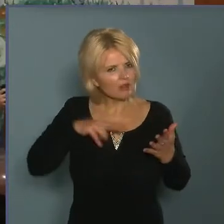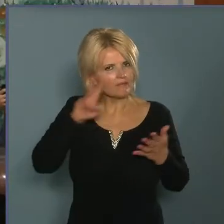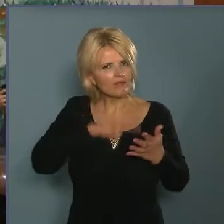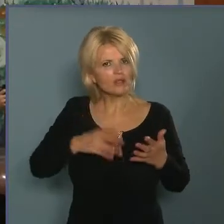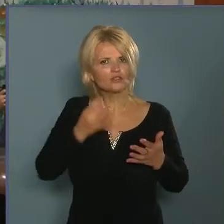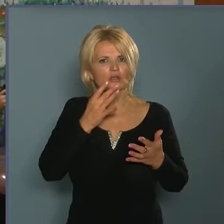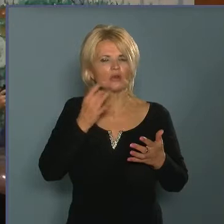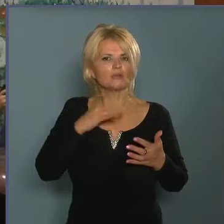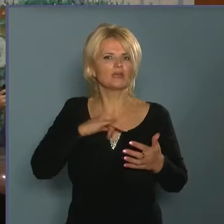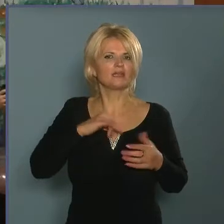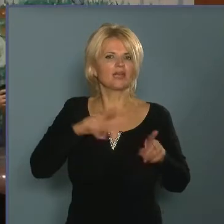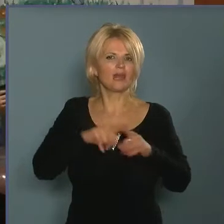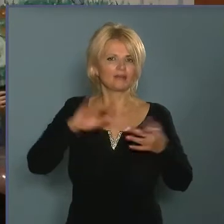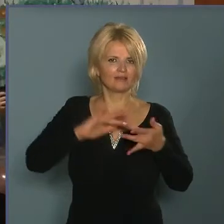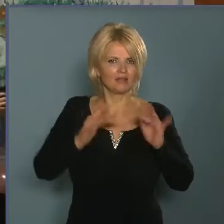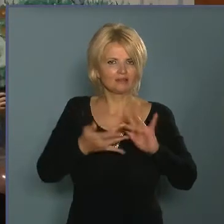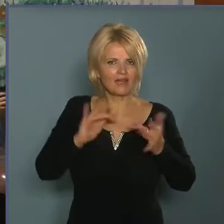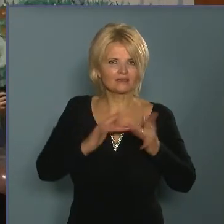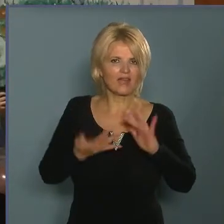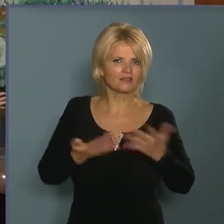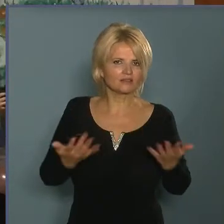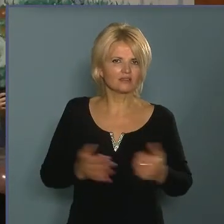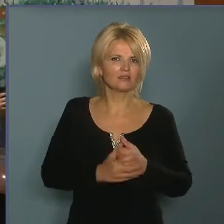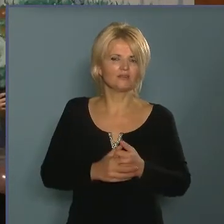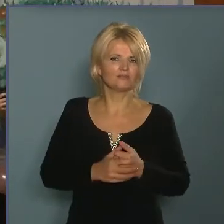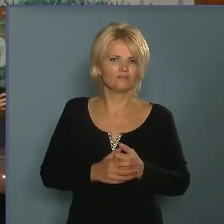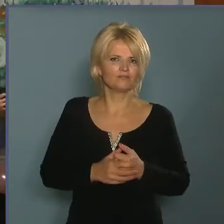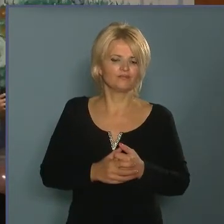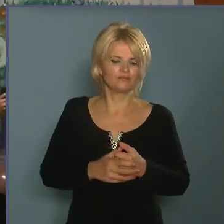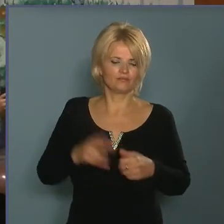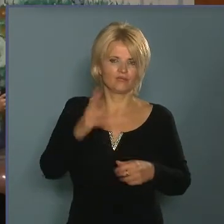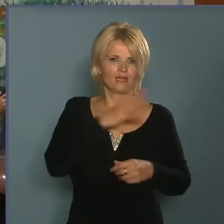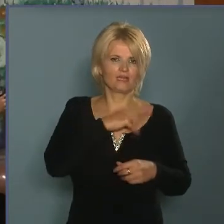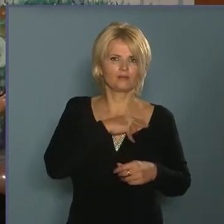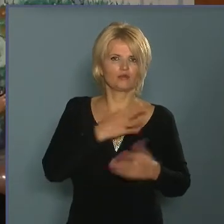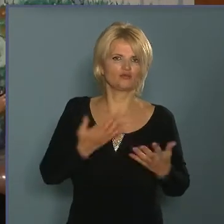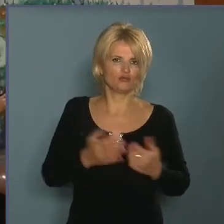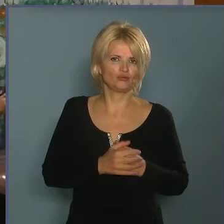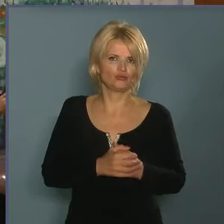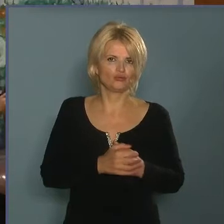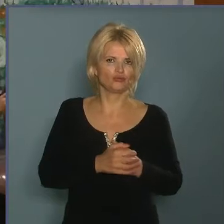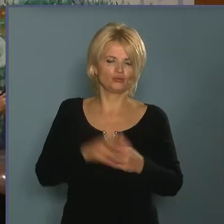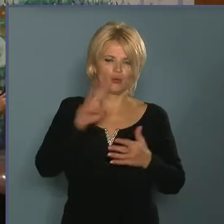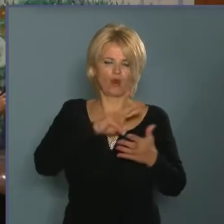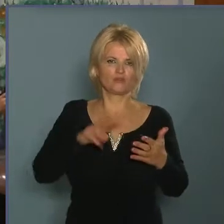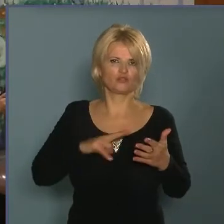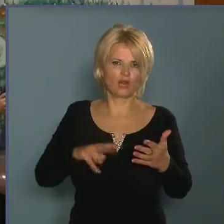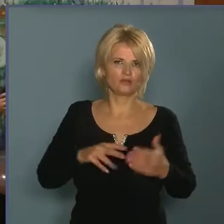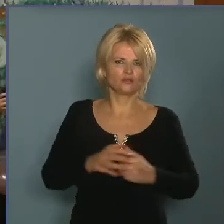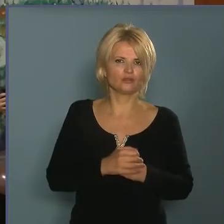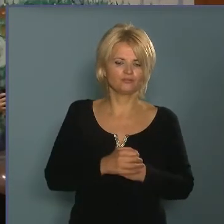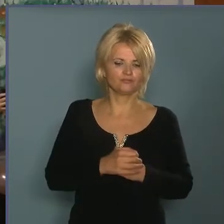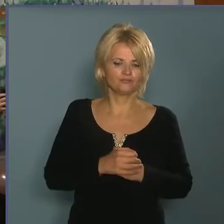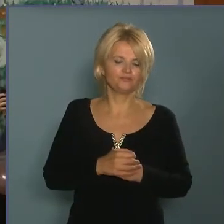mint az a digitális média vagy közösségi média, ami vonzana helyette, akkor szintén nagyon fontos, akkor inkább az olvasáshoz nyúlunk.